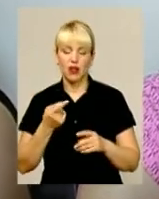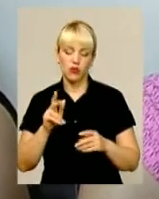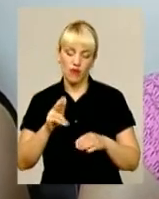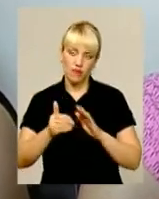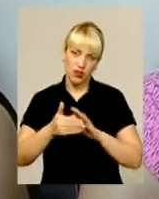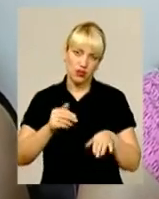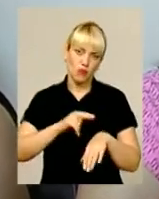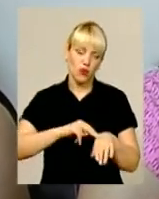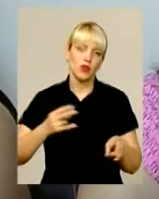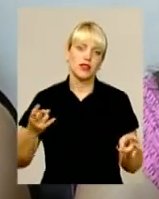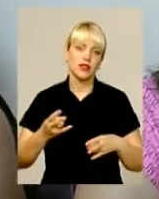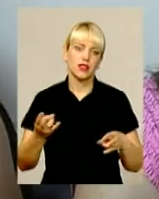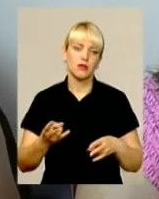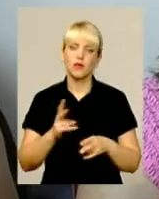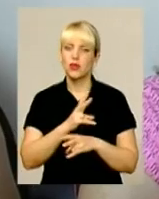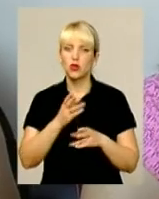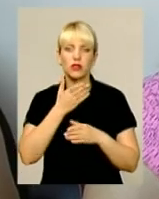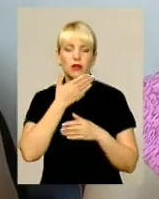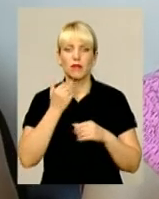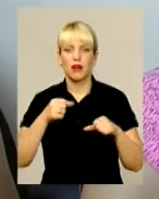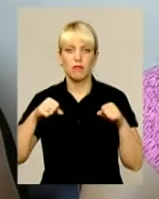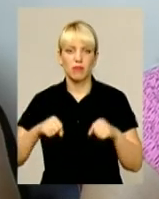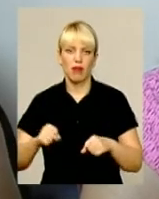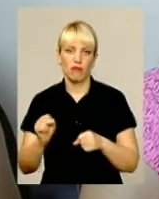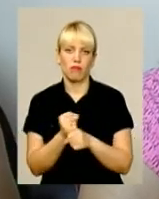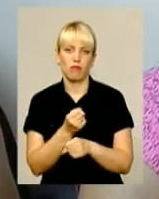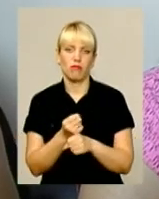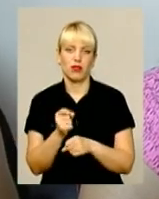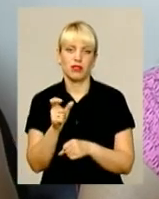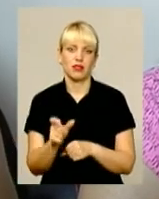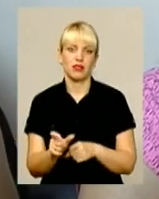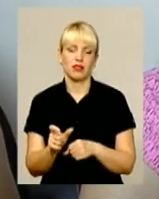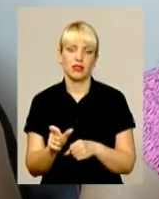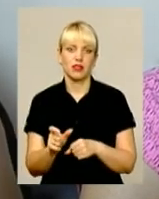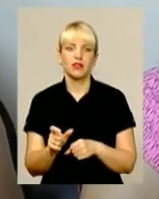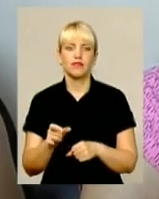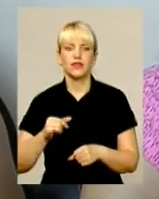виявляє, ніхто не має права бити і тим більше